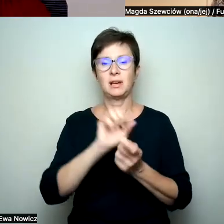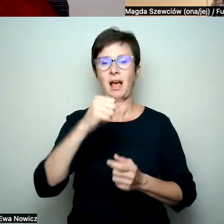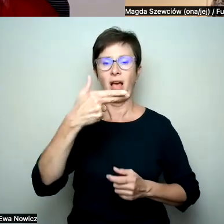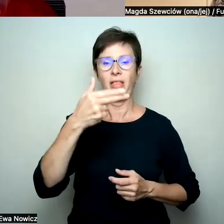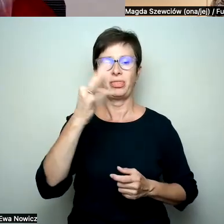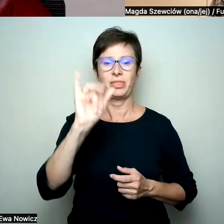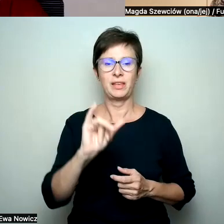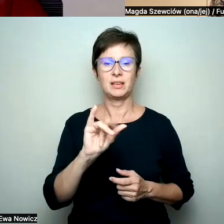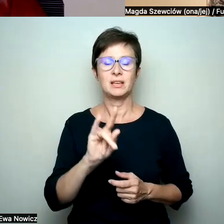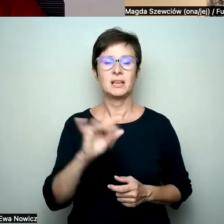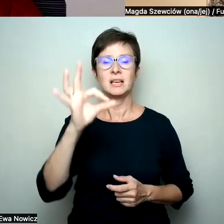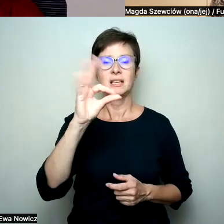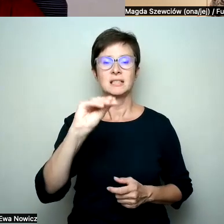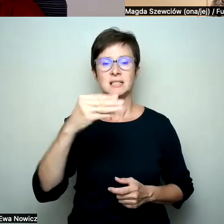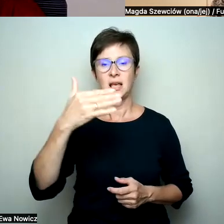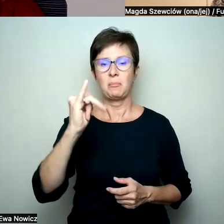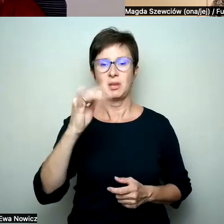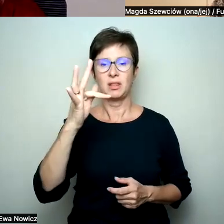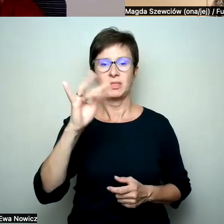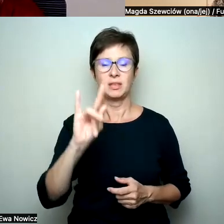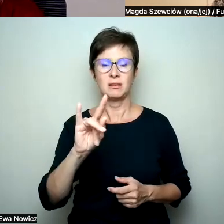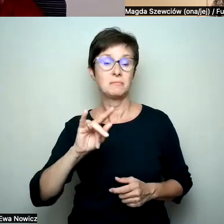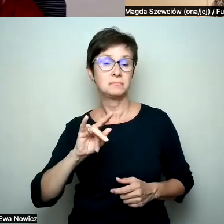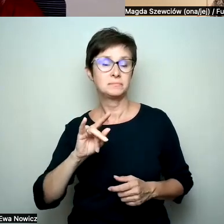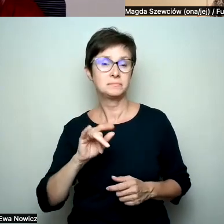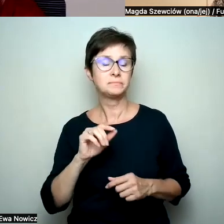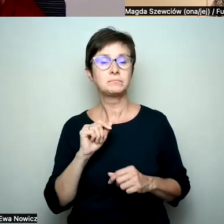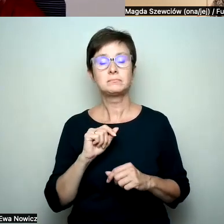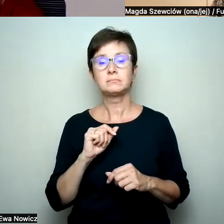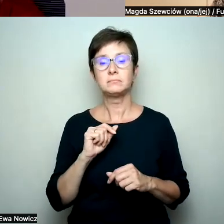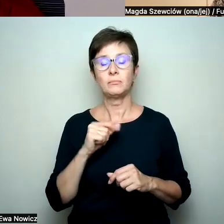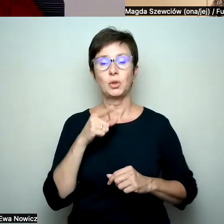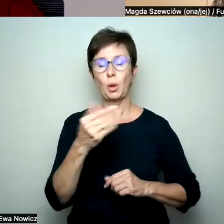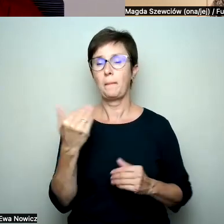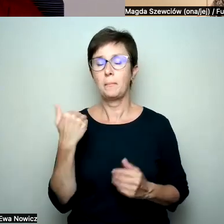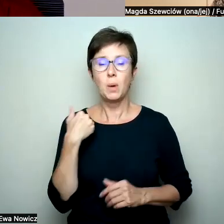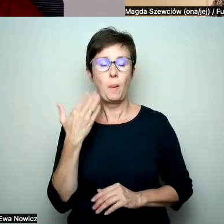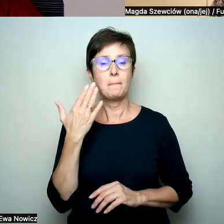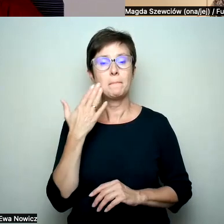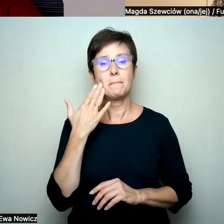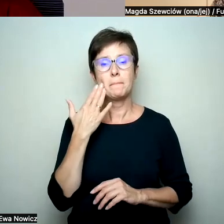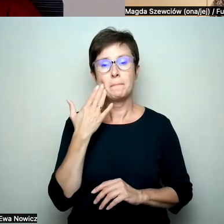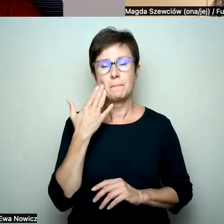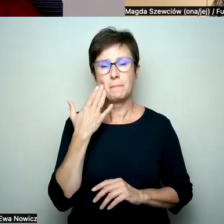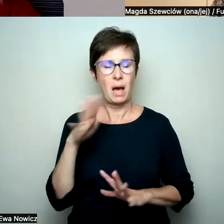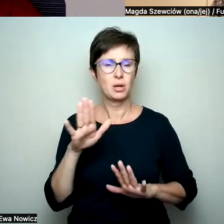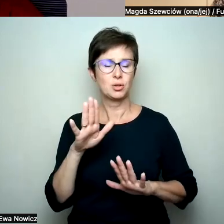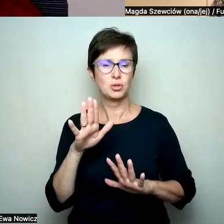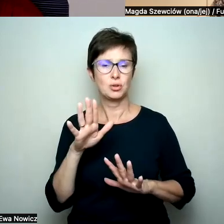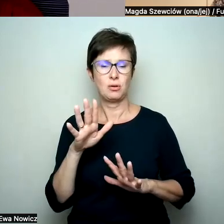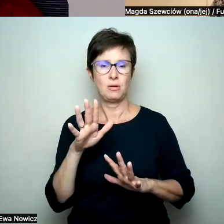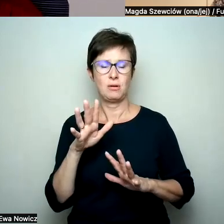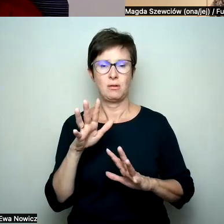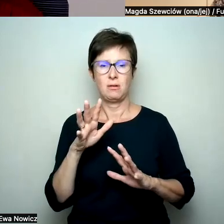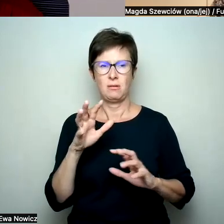No, nieważne. Były bardzo szkodliwe i brutalne